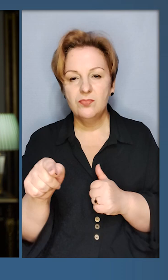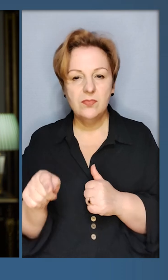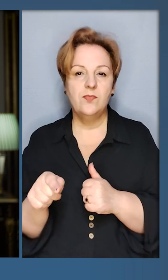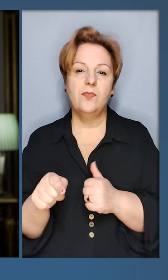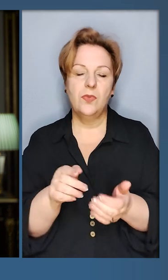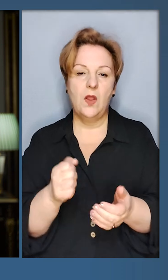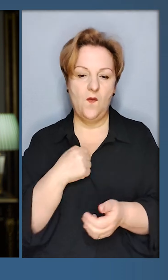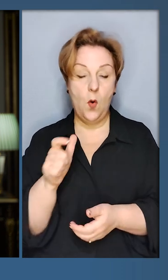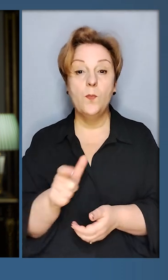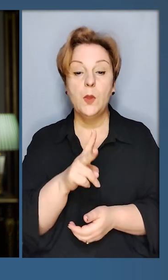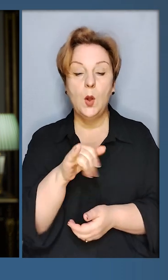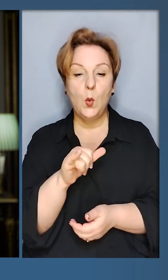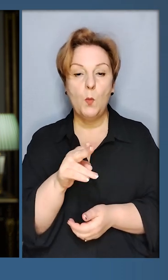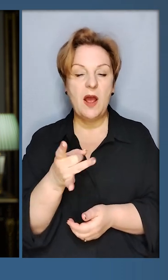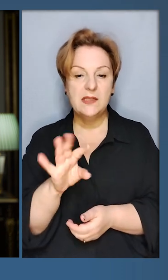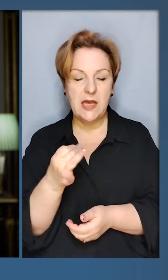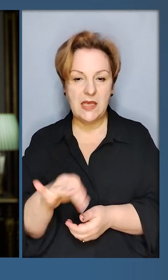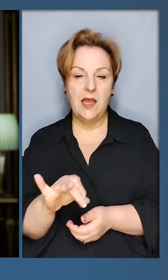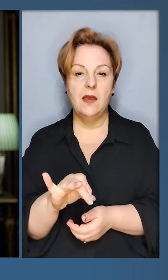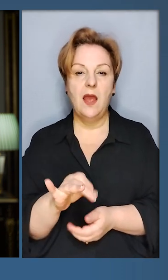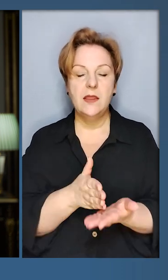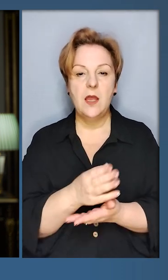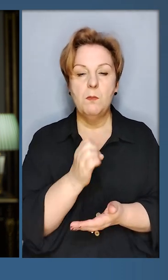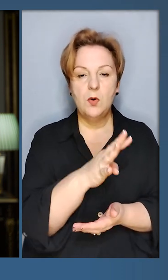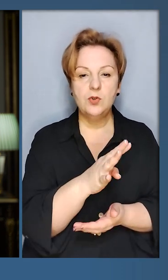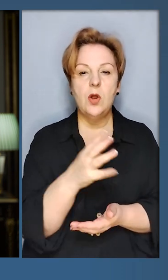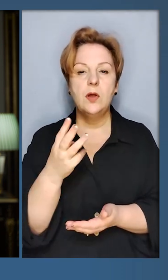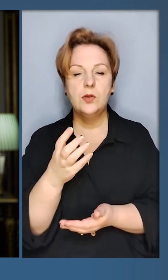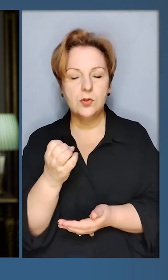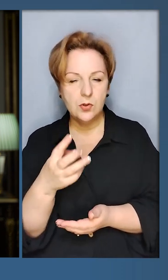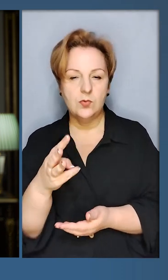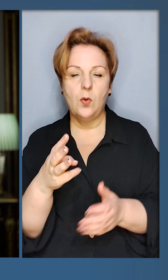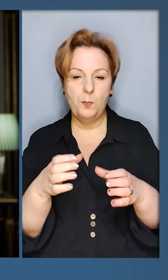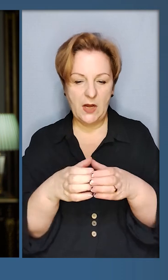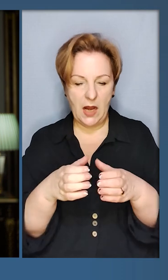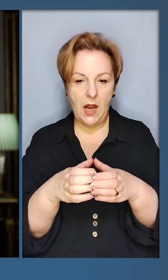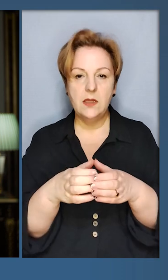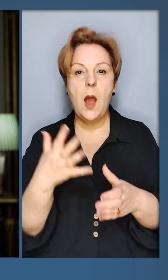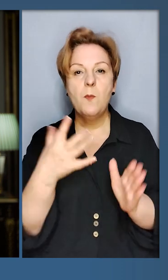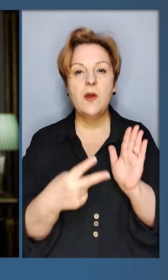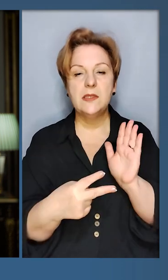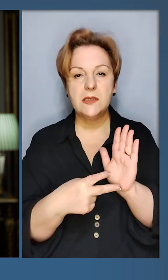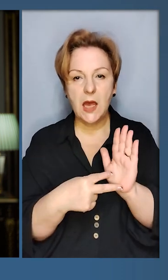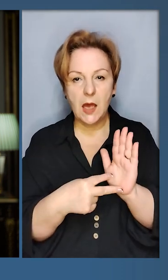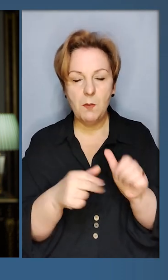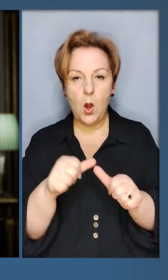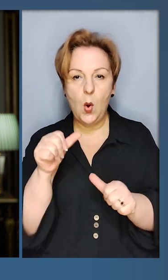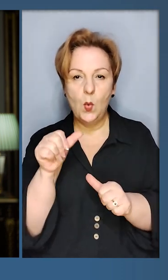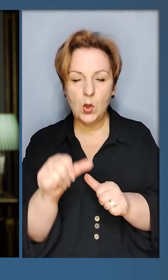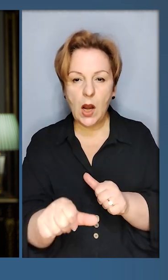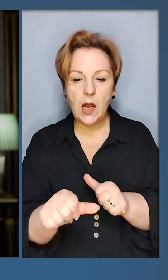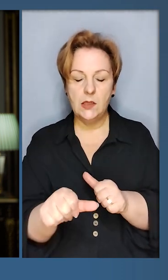І Куп'янський напрямок, 14-та та 32-га окремі механізовані бригади, 57-ма